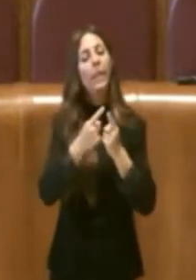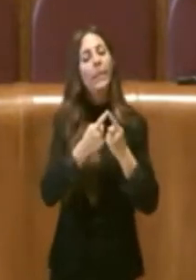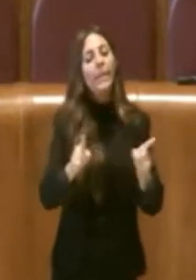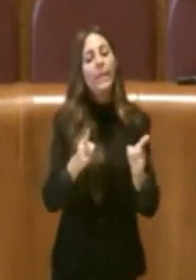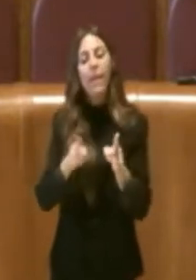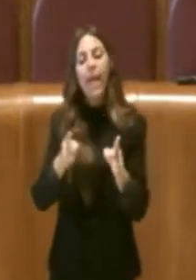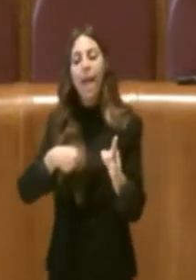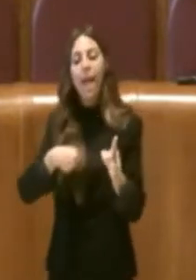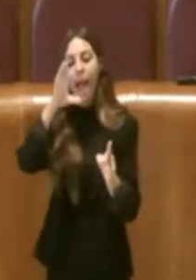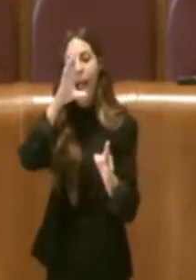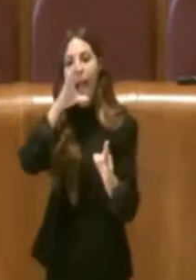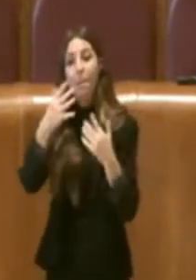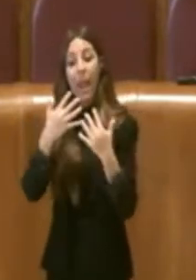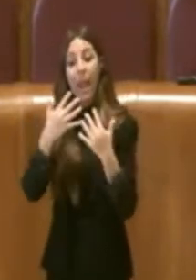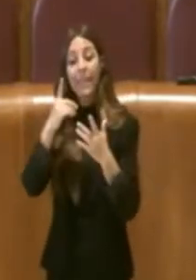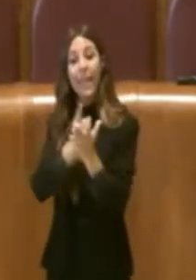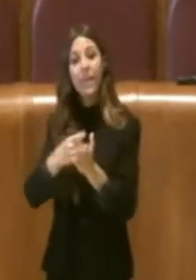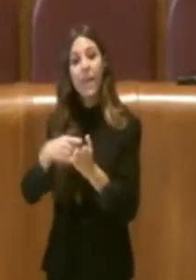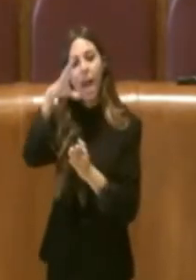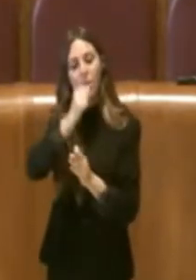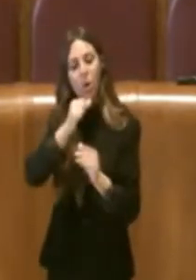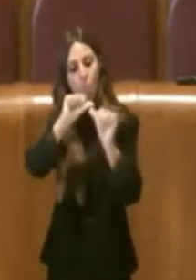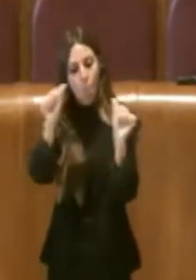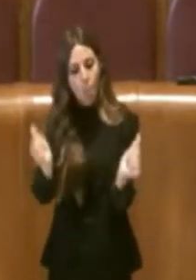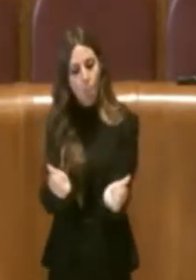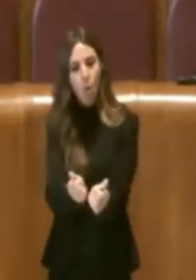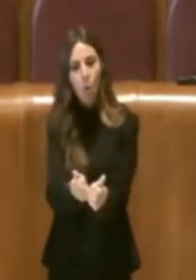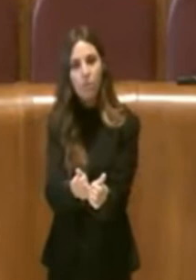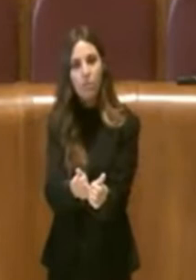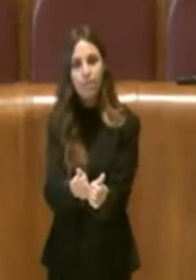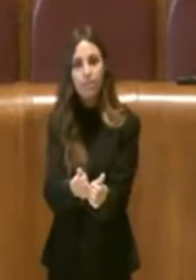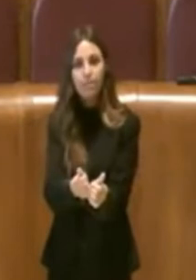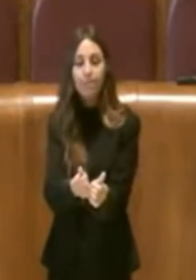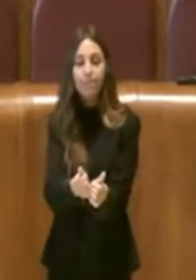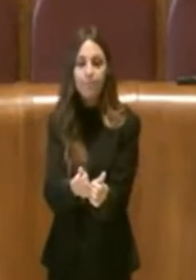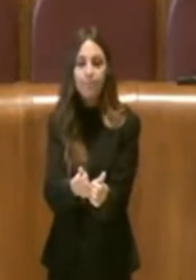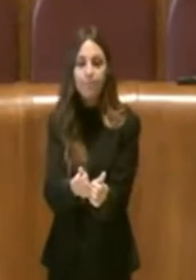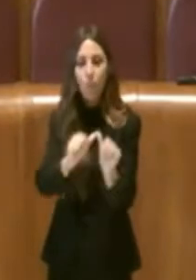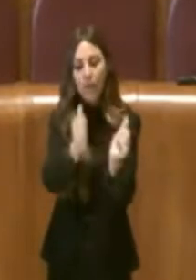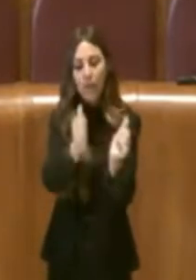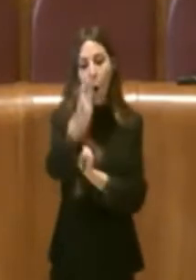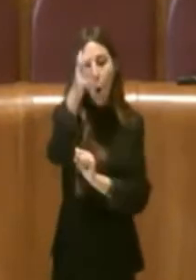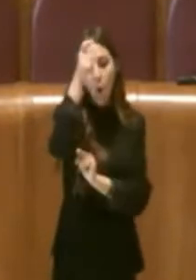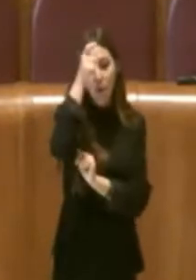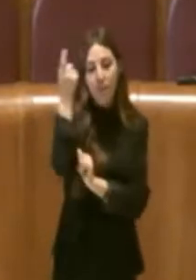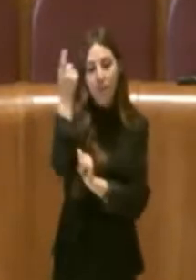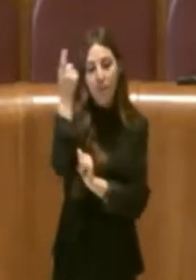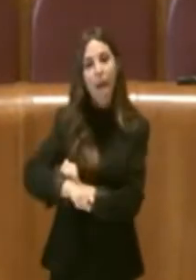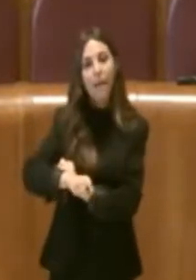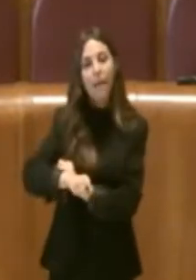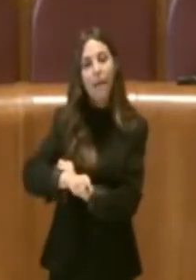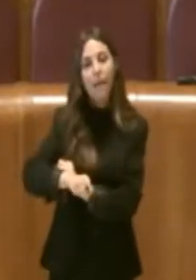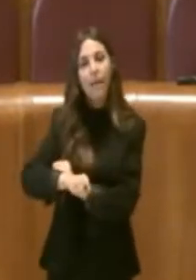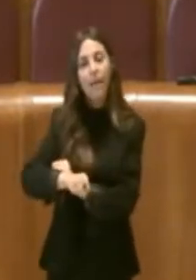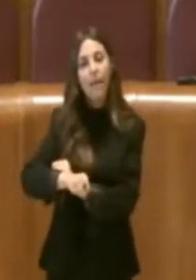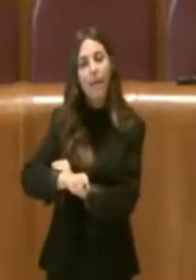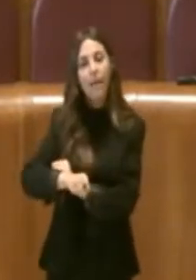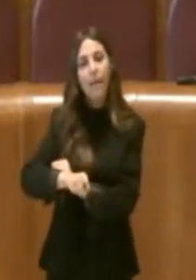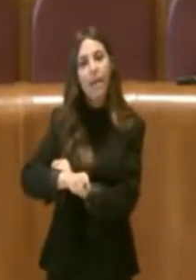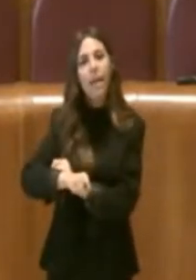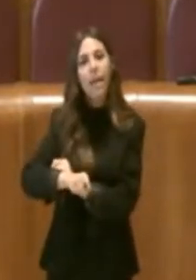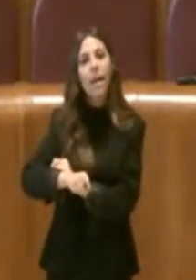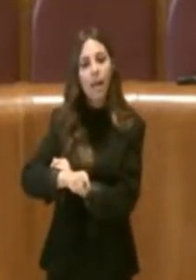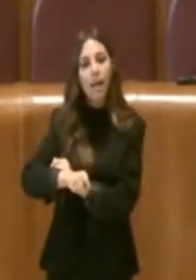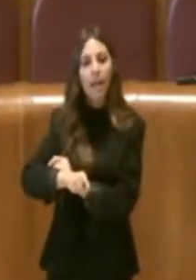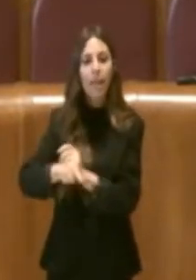la forma non solo di governo ma quale potrà essere effettivamente la